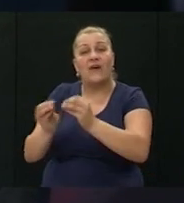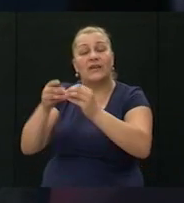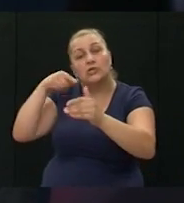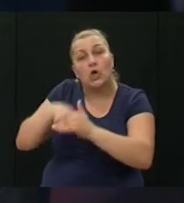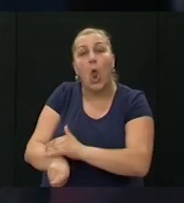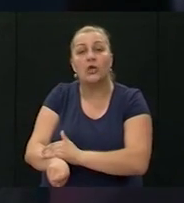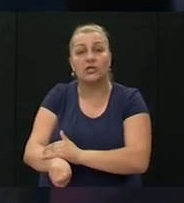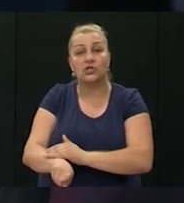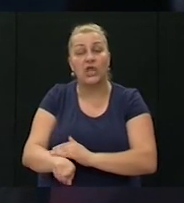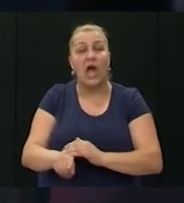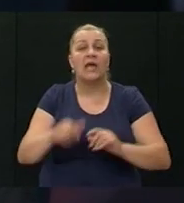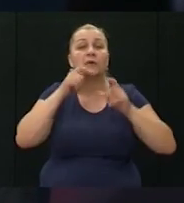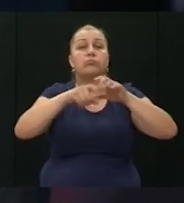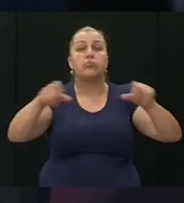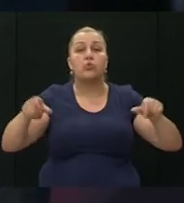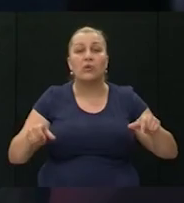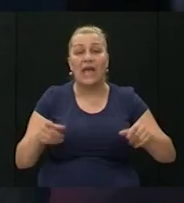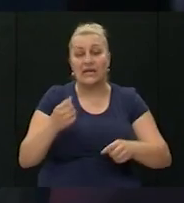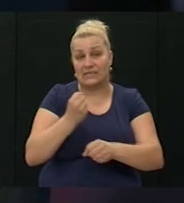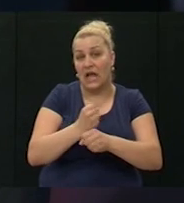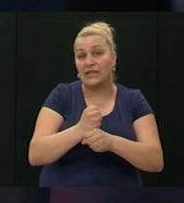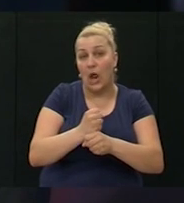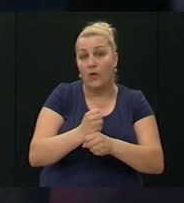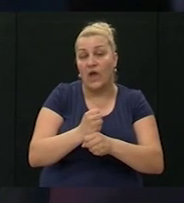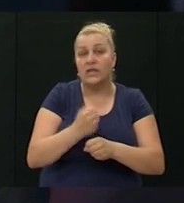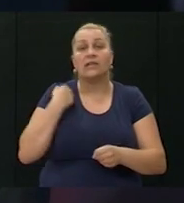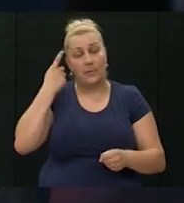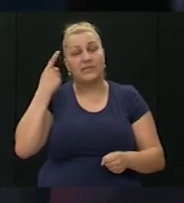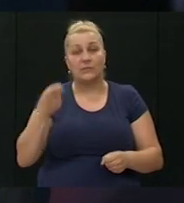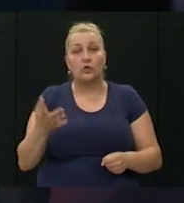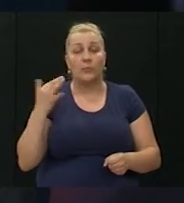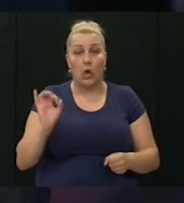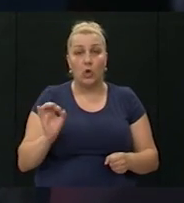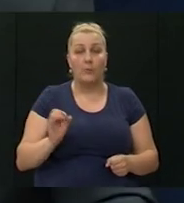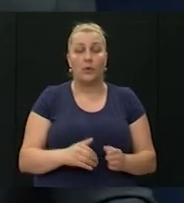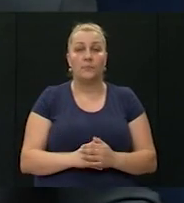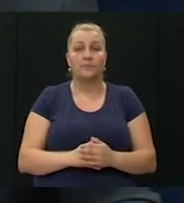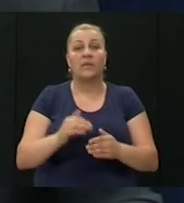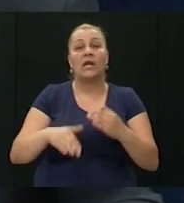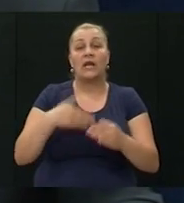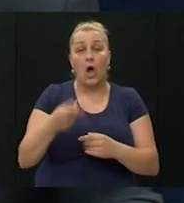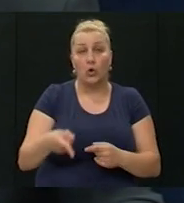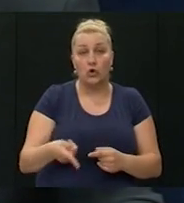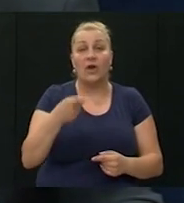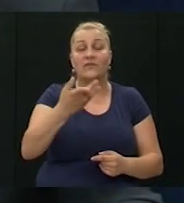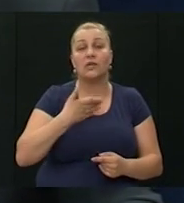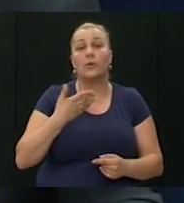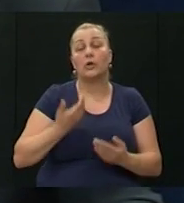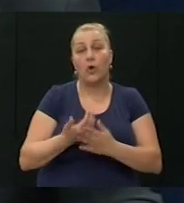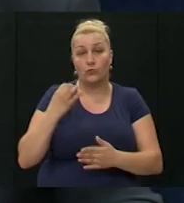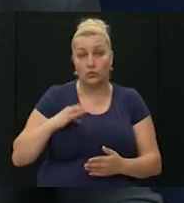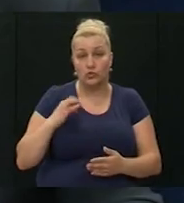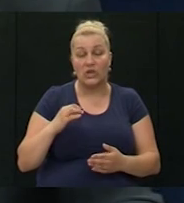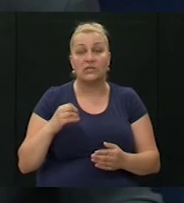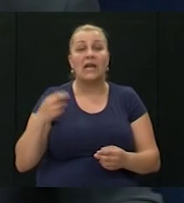pravila skloništa i zakloni i bunkeri za djelovanje i mislim da je to bilo dobra odluka Da, nakon toga svijedi nova dužnost načalni ste